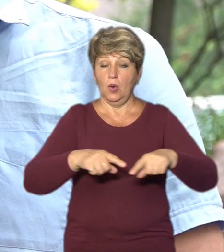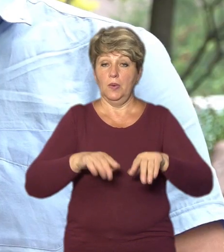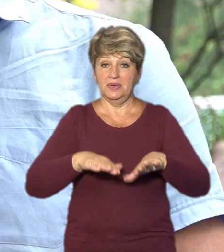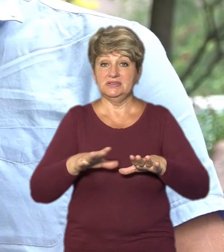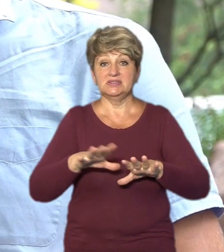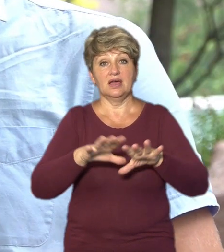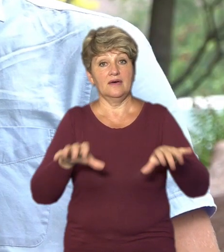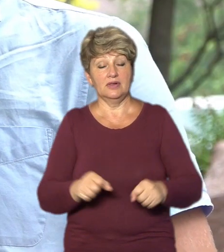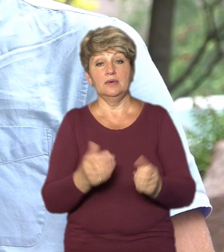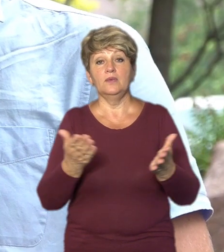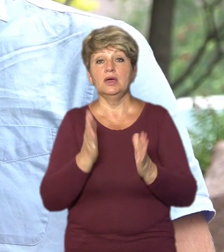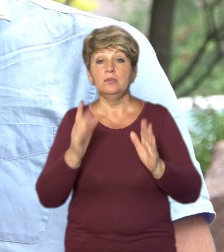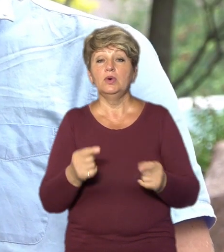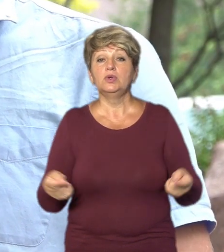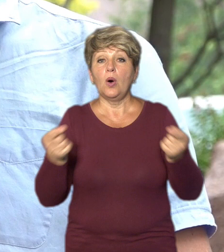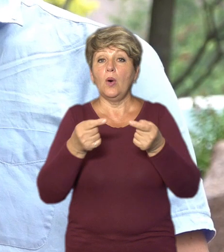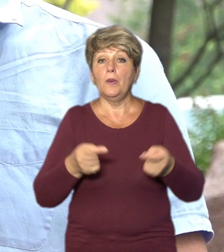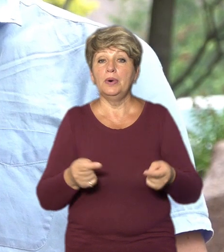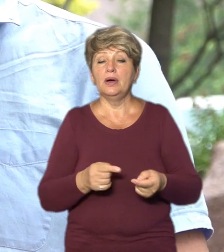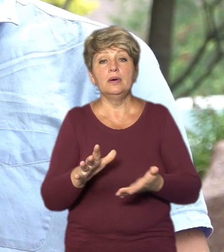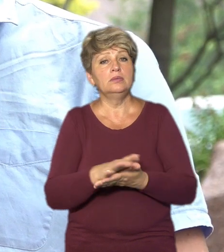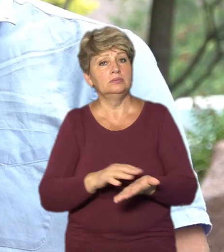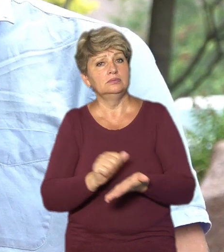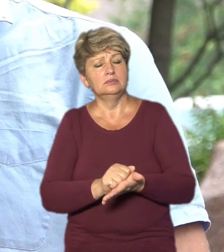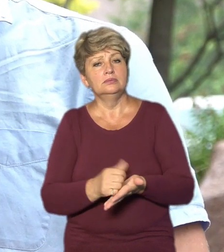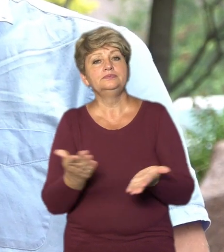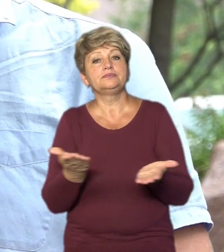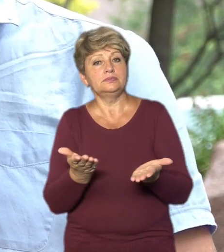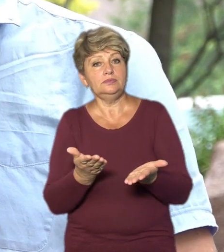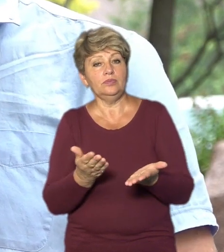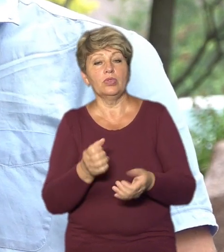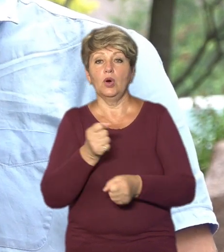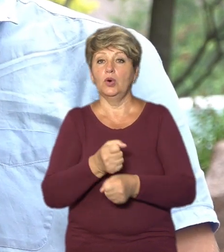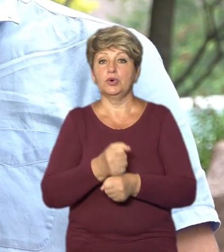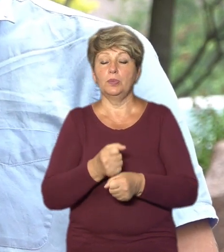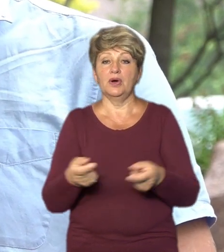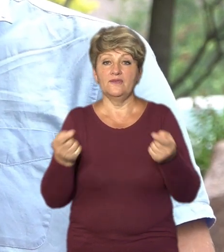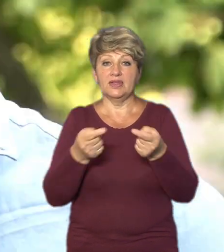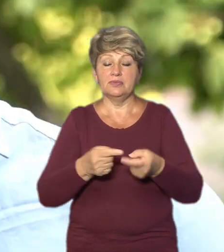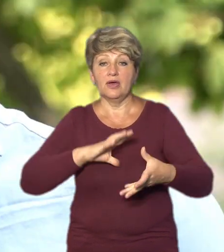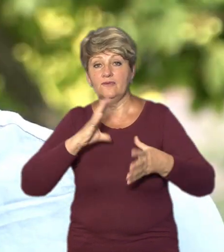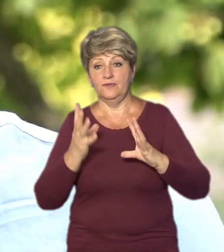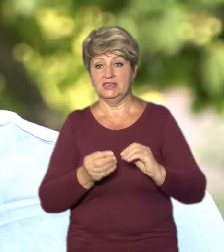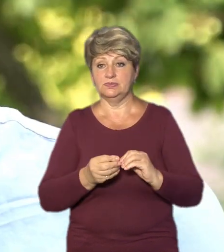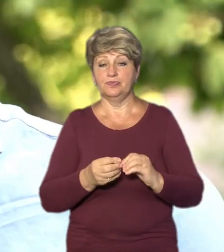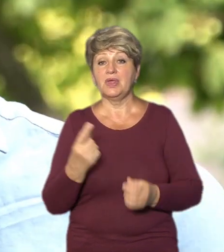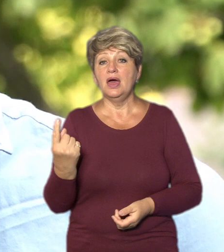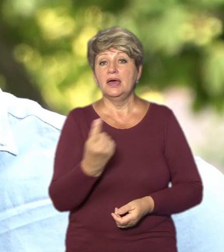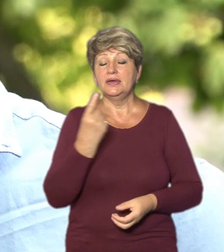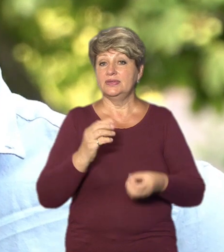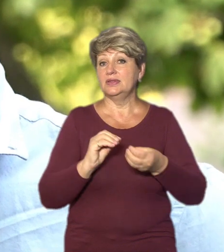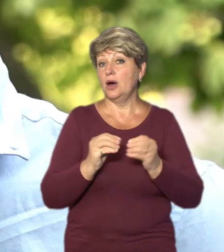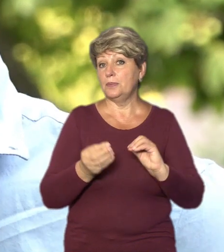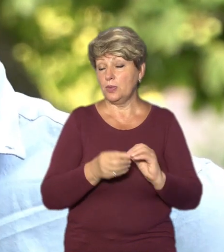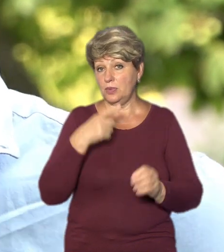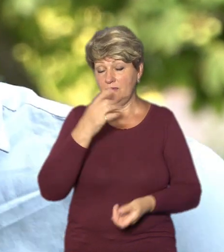визначати ступені пошкодження і потім робити відповідні висновки. Єдина проблема, говорить